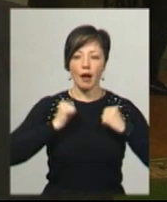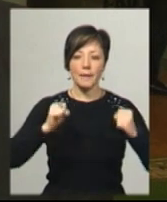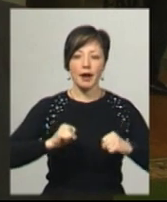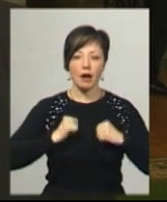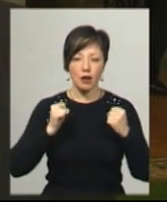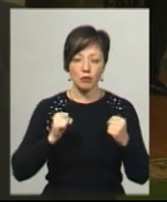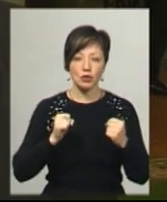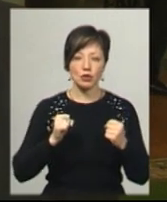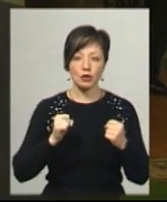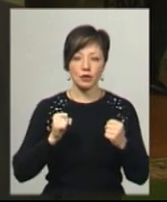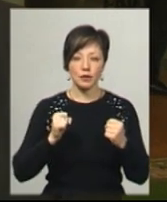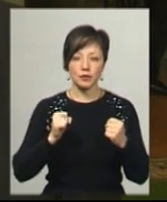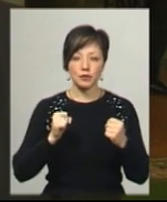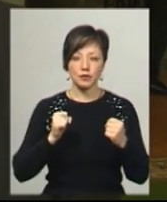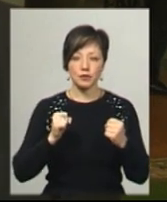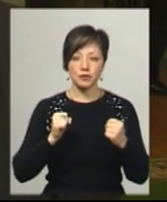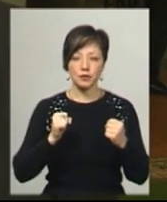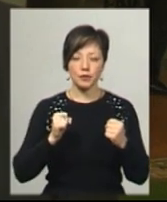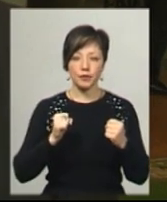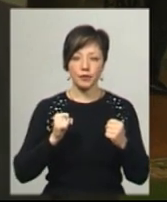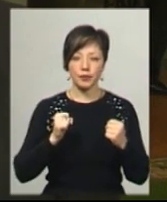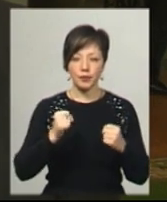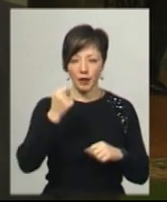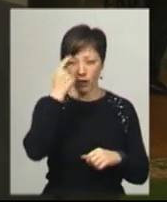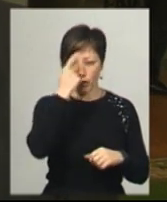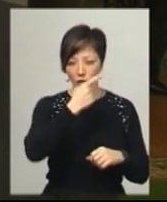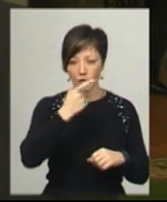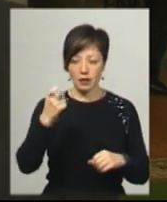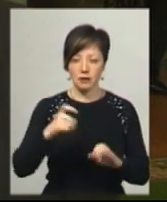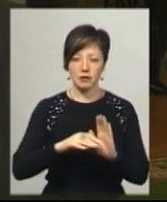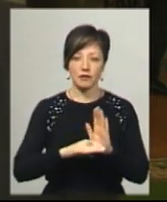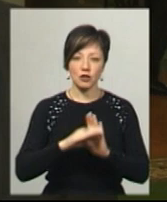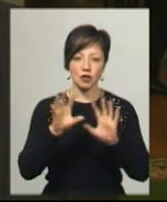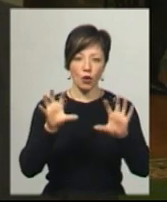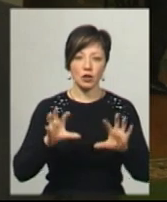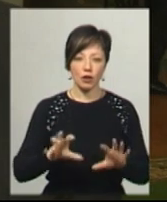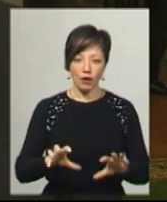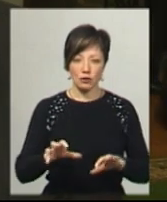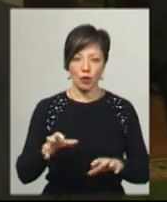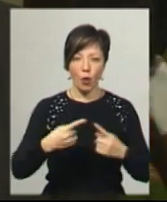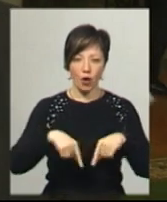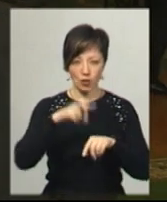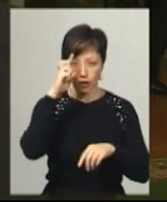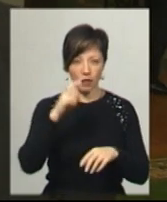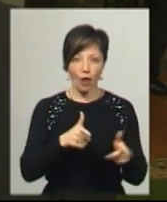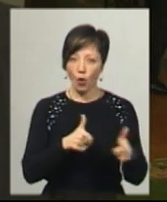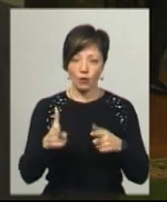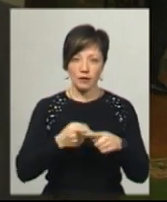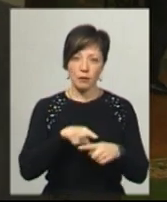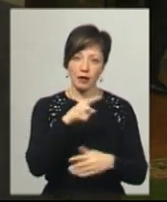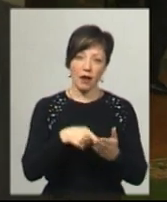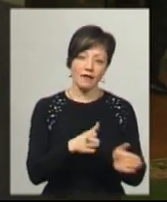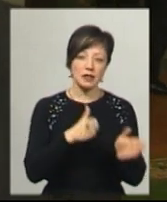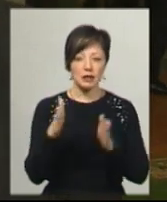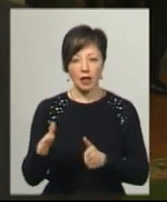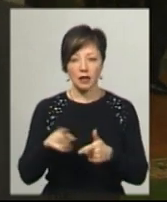довести вищому законодавчому органу держави про те, що воно не готове, питання. Його треба чи відкласти,